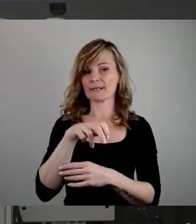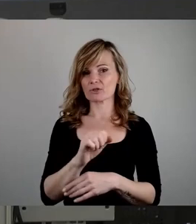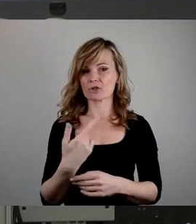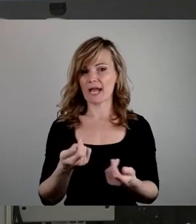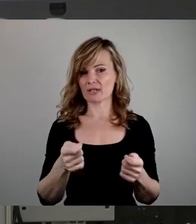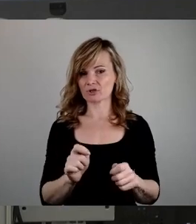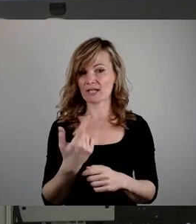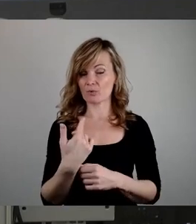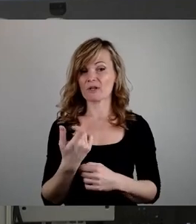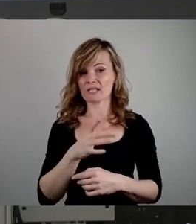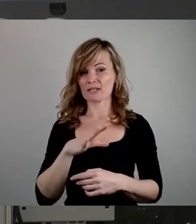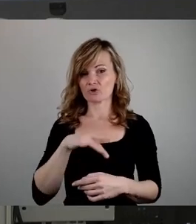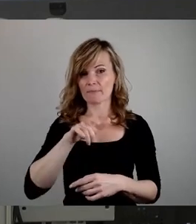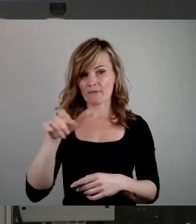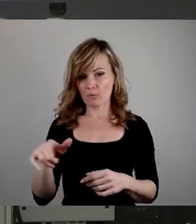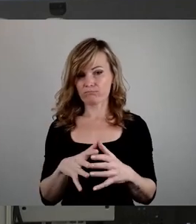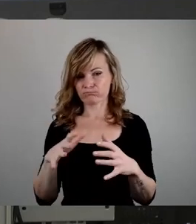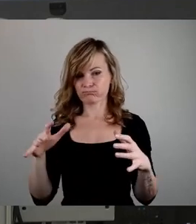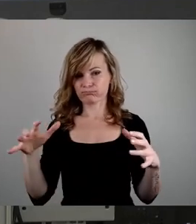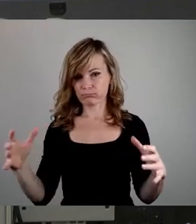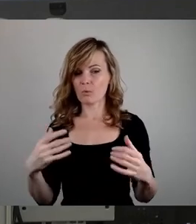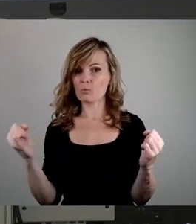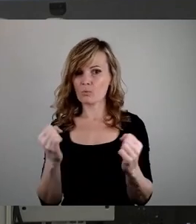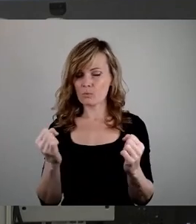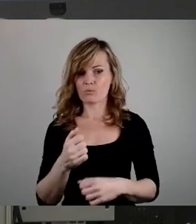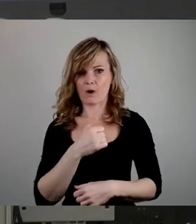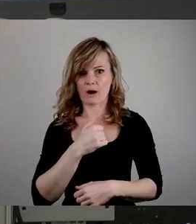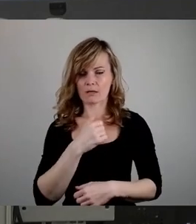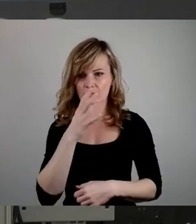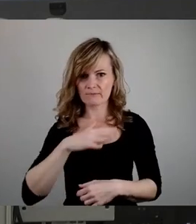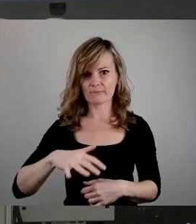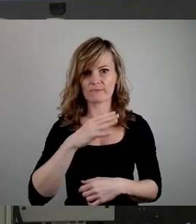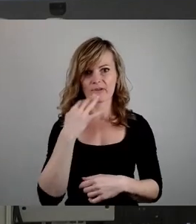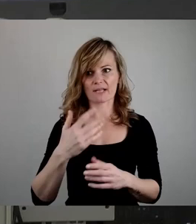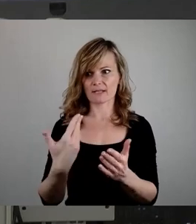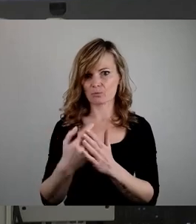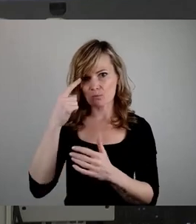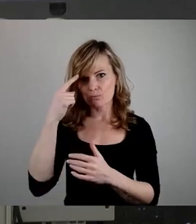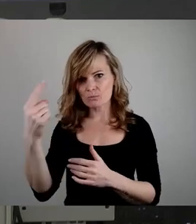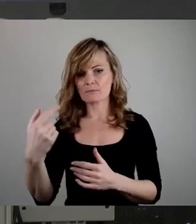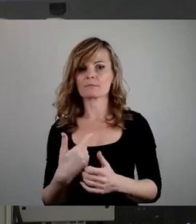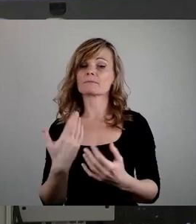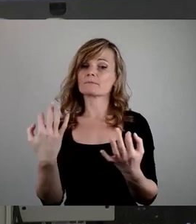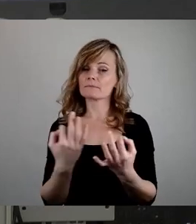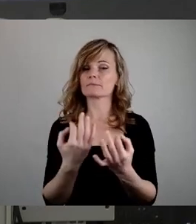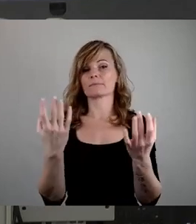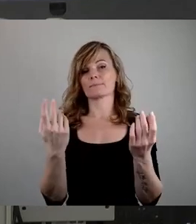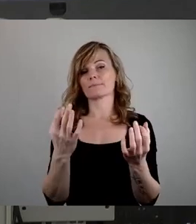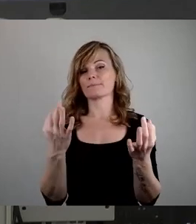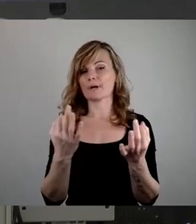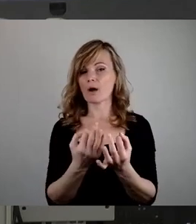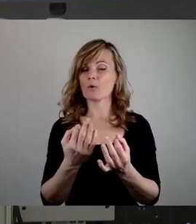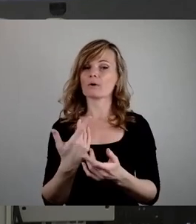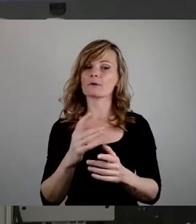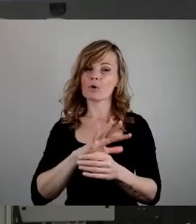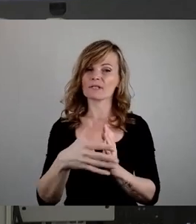beängstigend weit verbreitet. Das Bündnis gegen Antisemitismus macht klar, es braucht konsequente und intensive demokratische